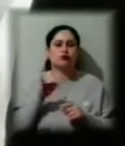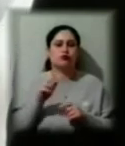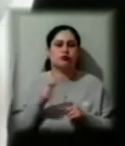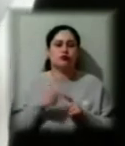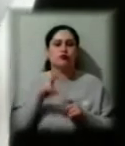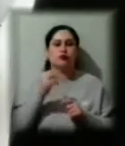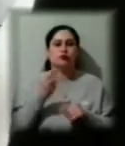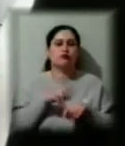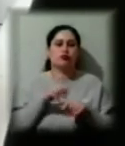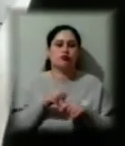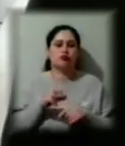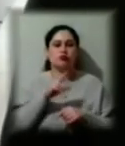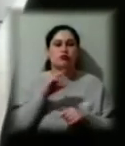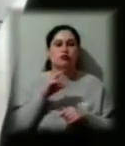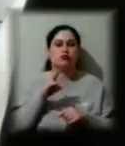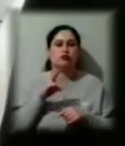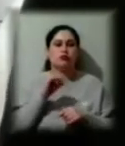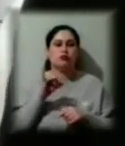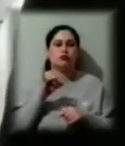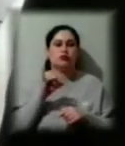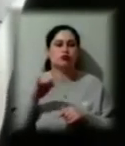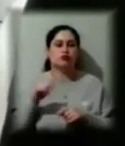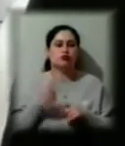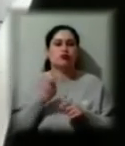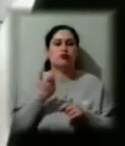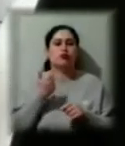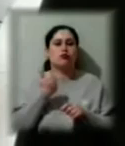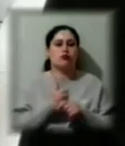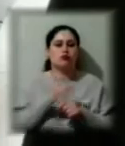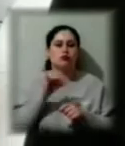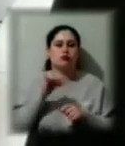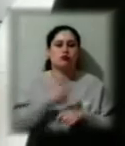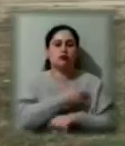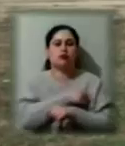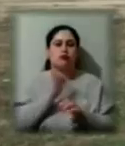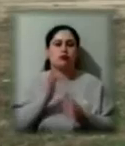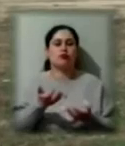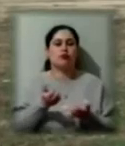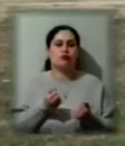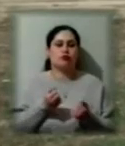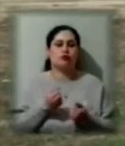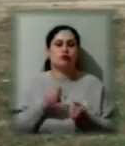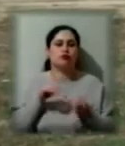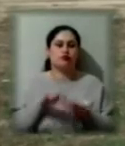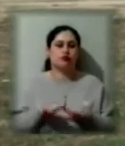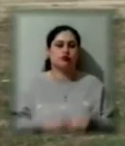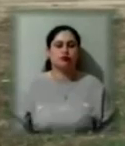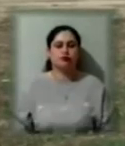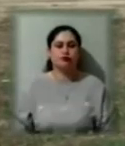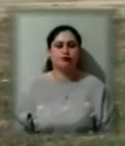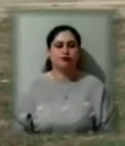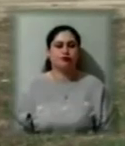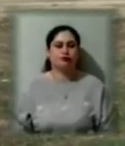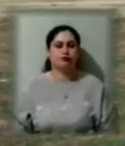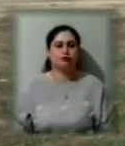Держпродспоживслужби, головного санітарного лікаря Херсонської області. Будемо приймати відповідні рішення. Аліна Олефір, В'ячеслав Ходос, новини на